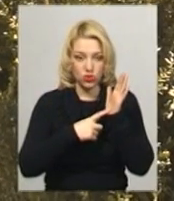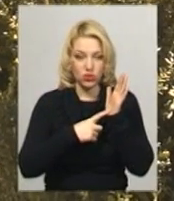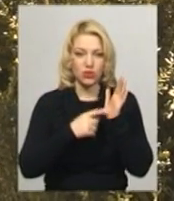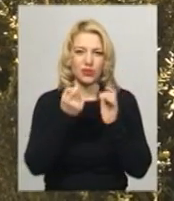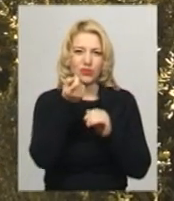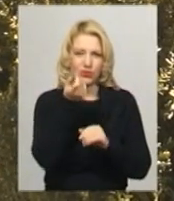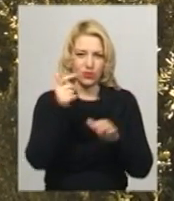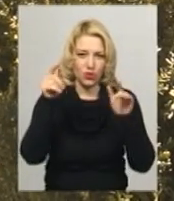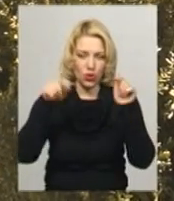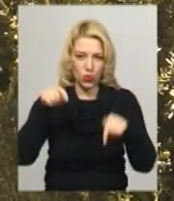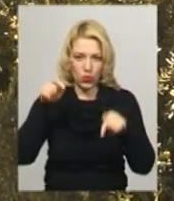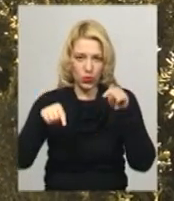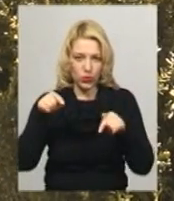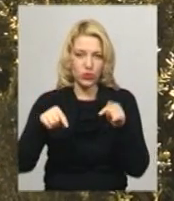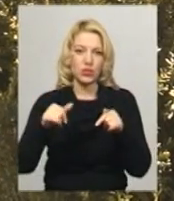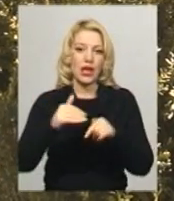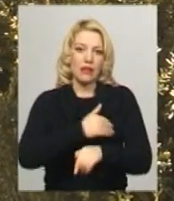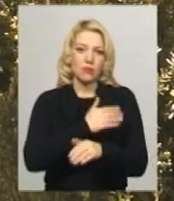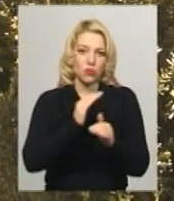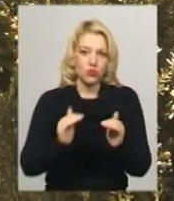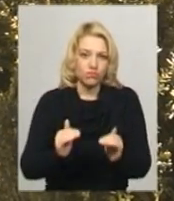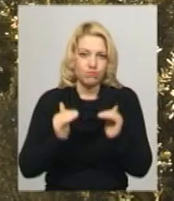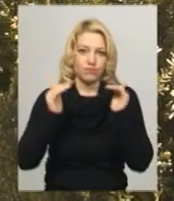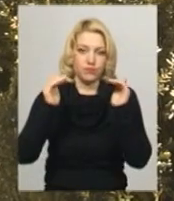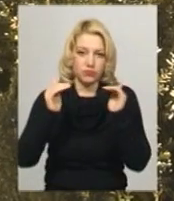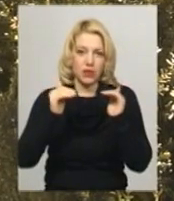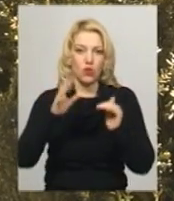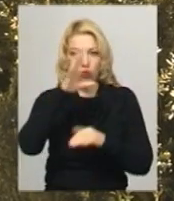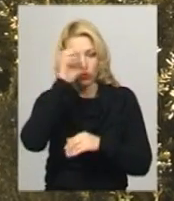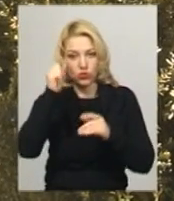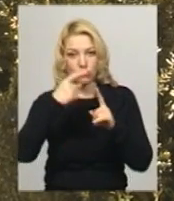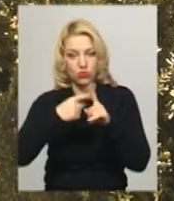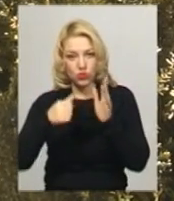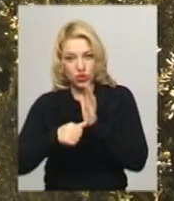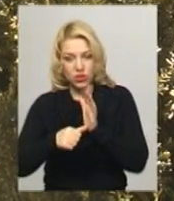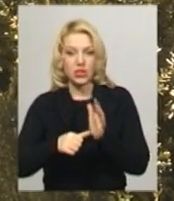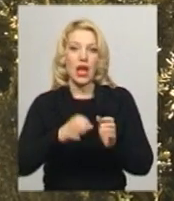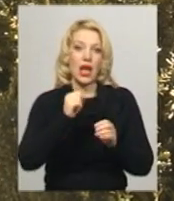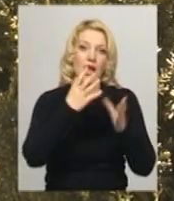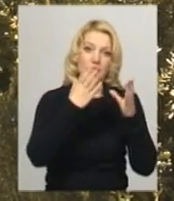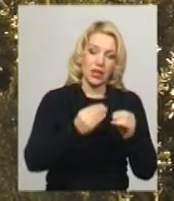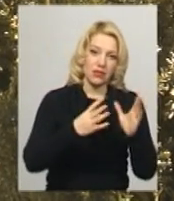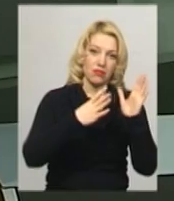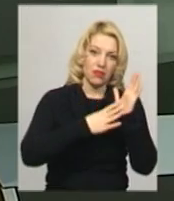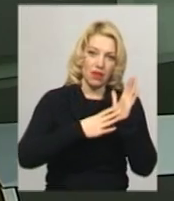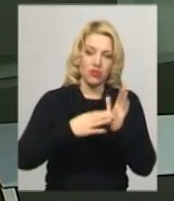дощу. І температура повітря дещо підвищиться вночі до 1-6, в день до 9-14 градусів тепла.